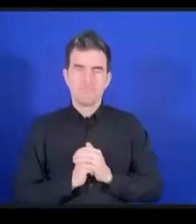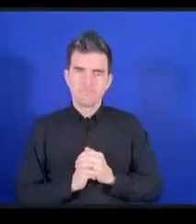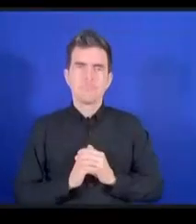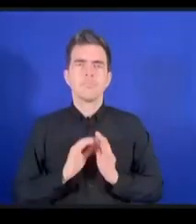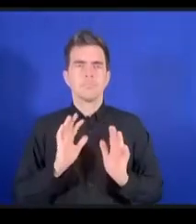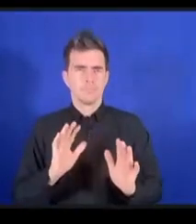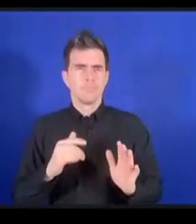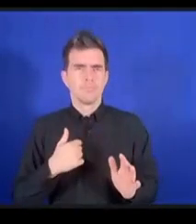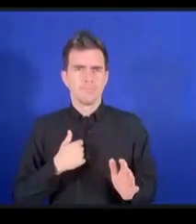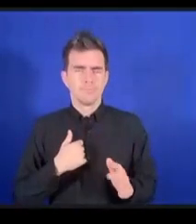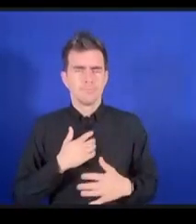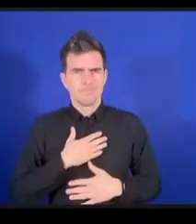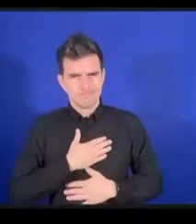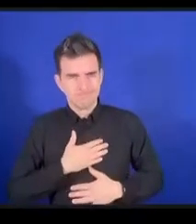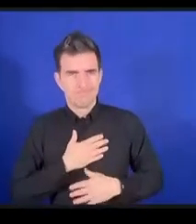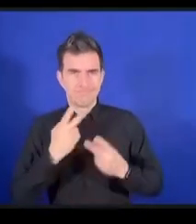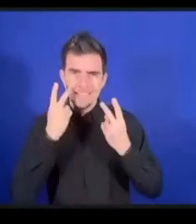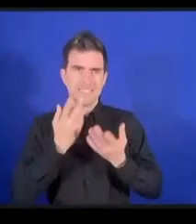défi mutuel